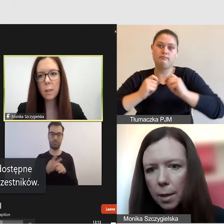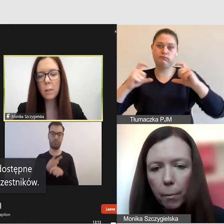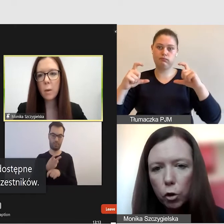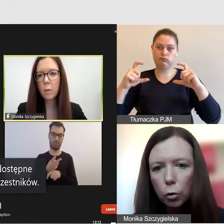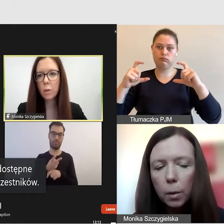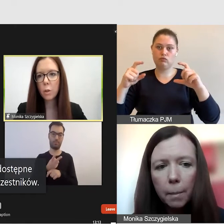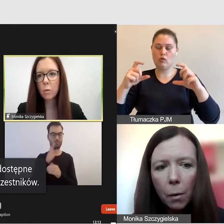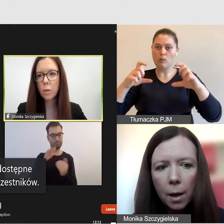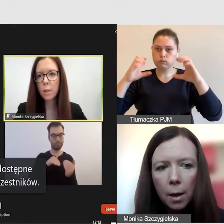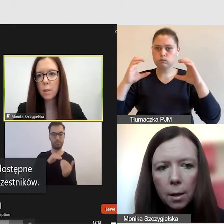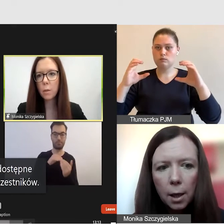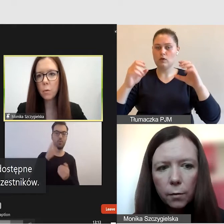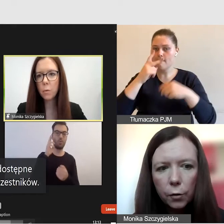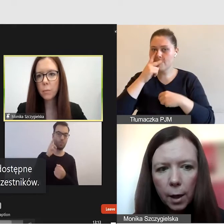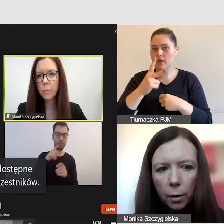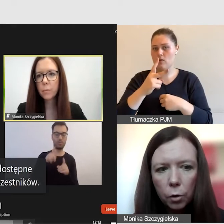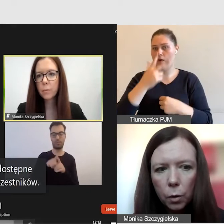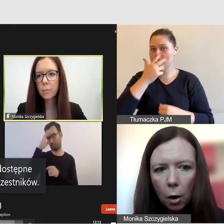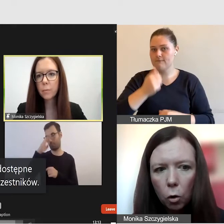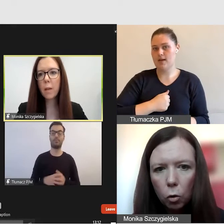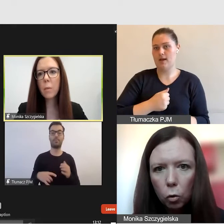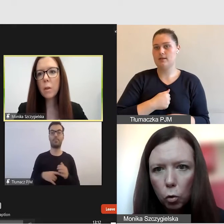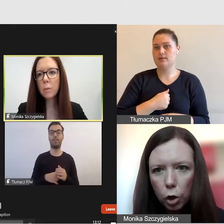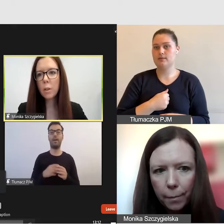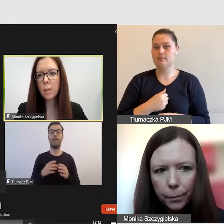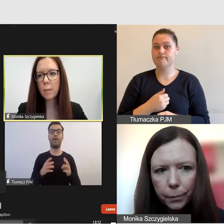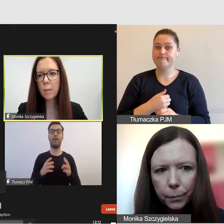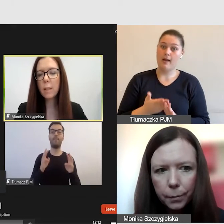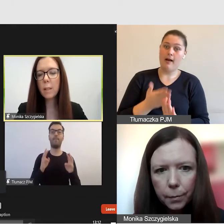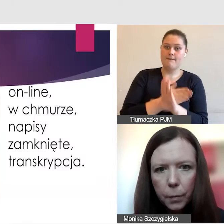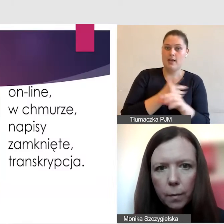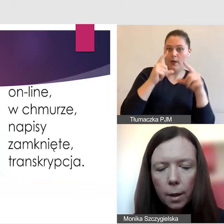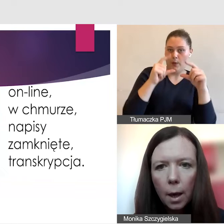duże napisy. Na początku były małe, teraz wyświetlają się jako duże.